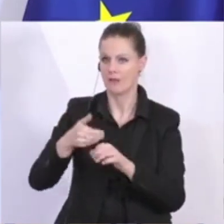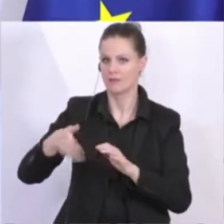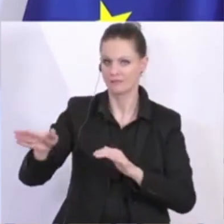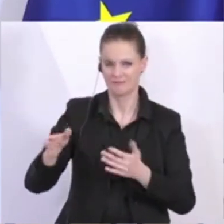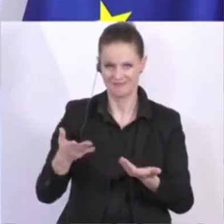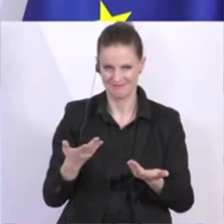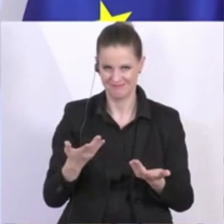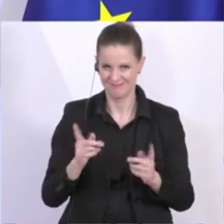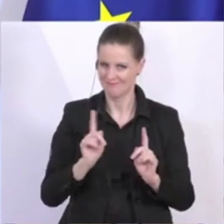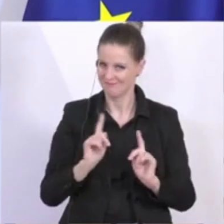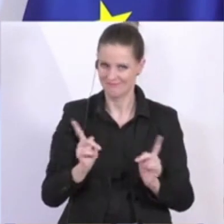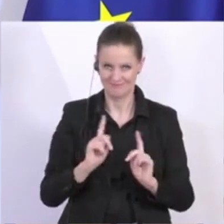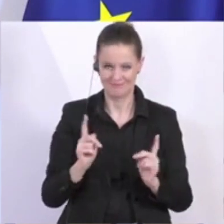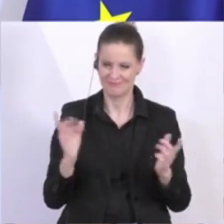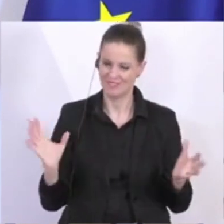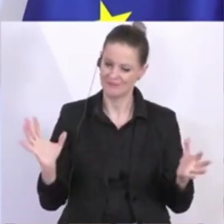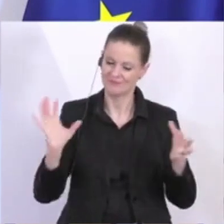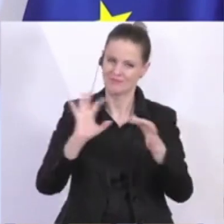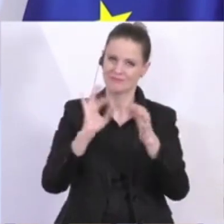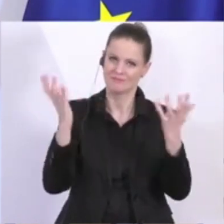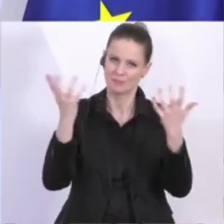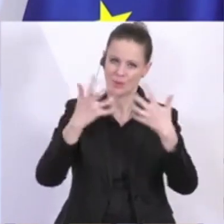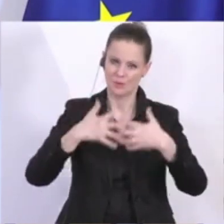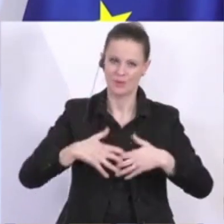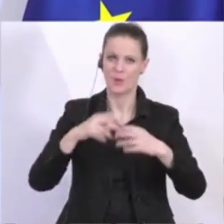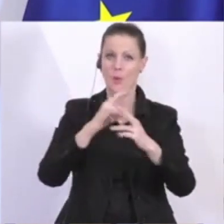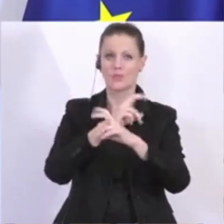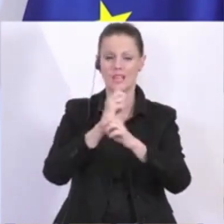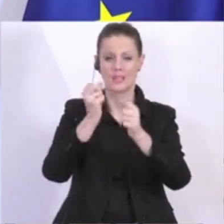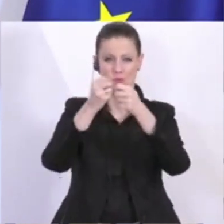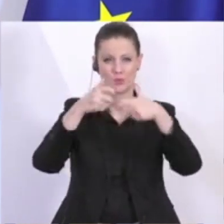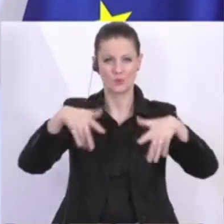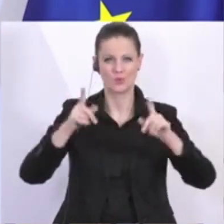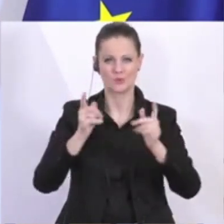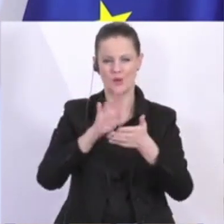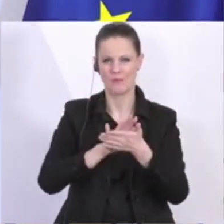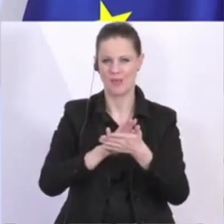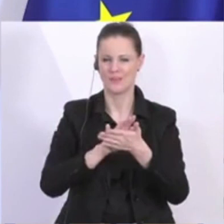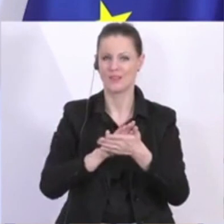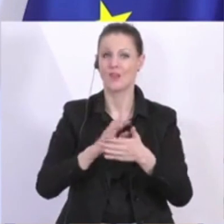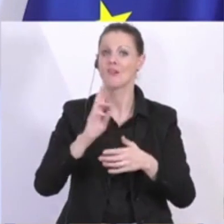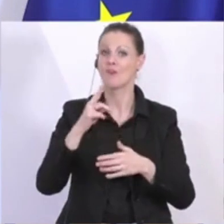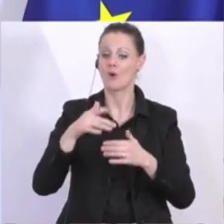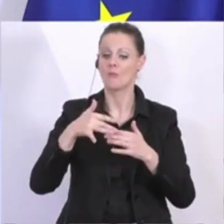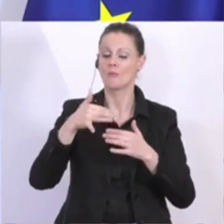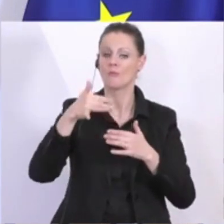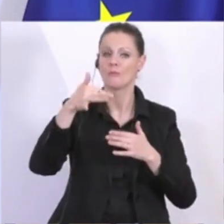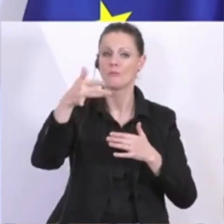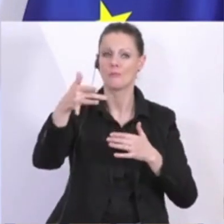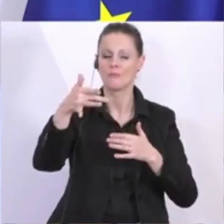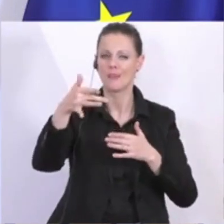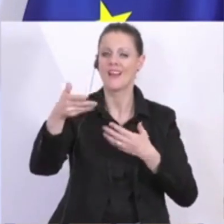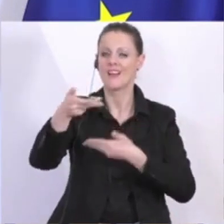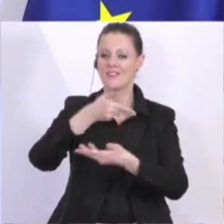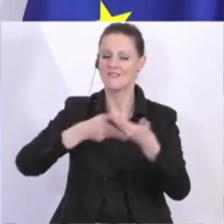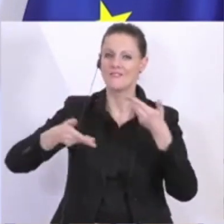wichtig. Warum sollen die Strukturen in Österreich erhalten bleiben? Dass die Wirtschaft dann auch wieder in Stufen und rasch